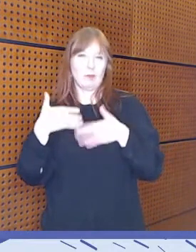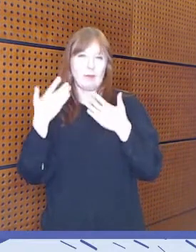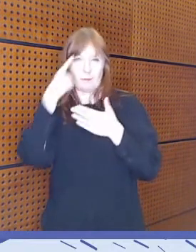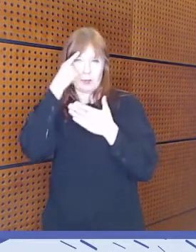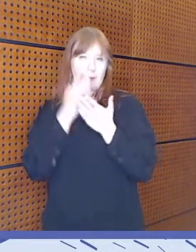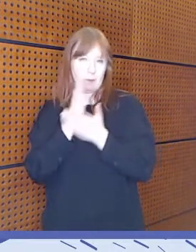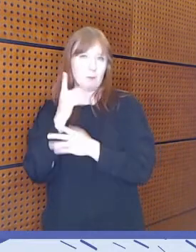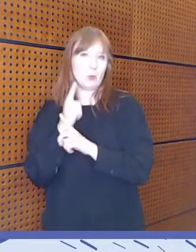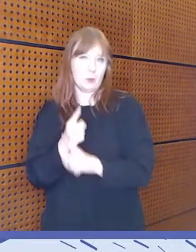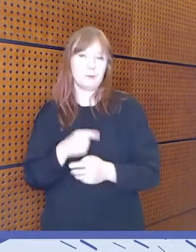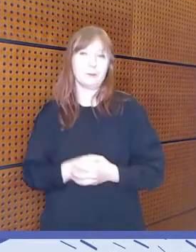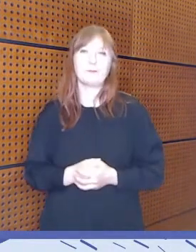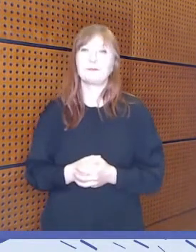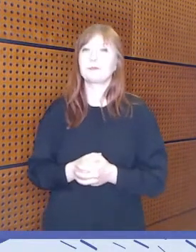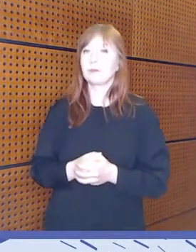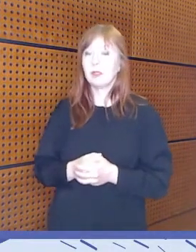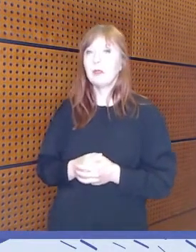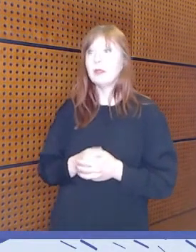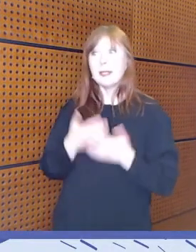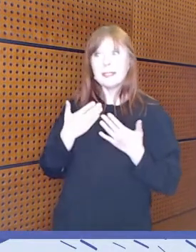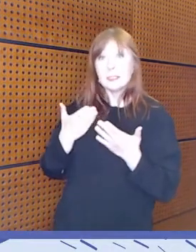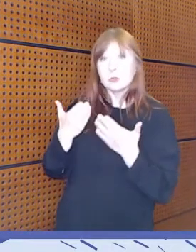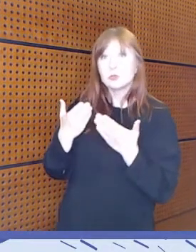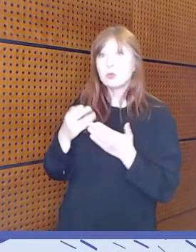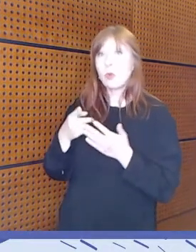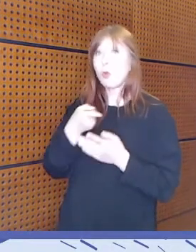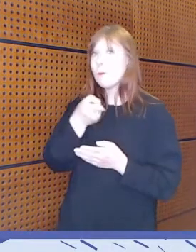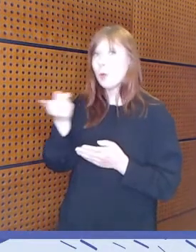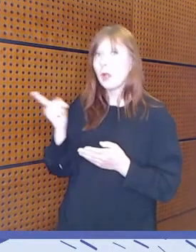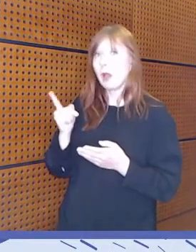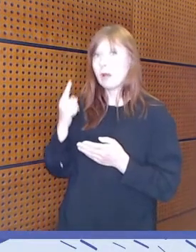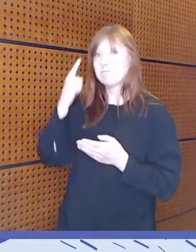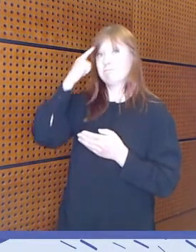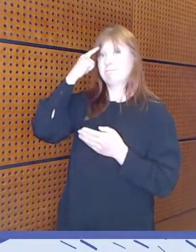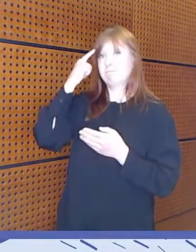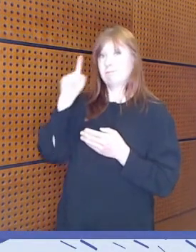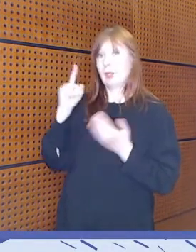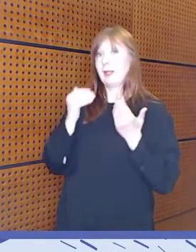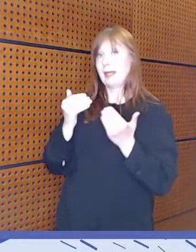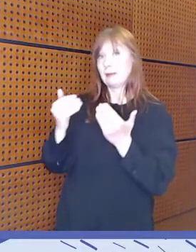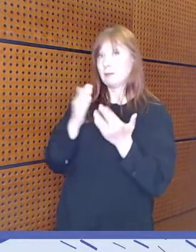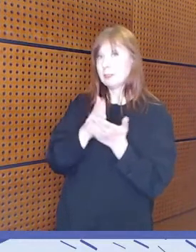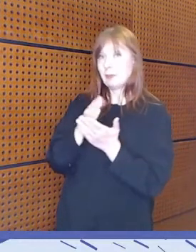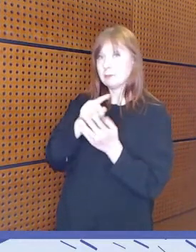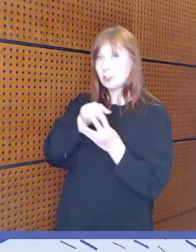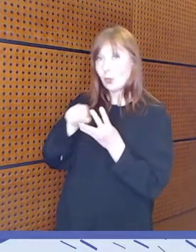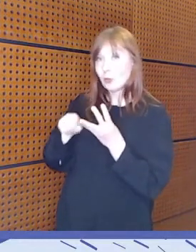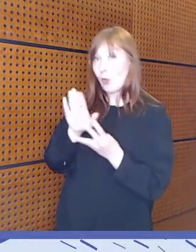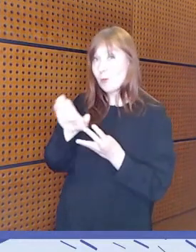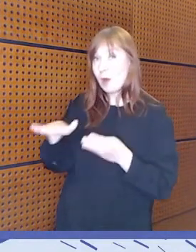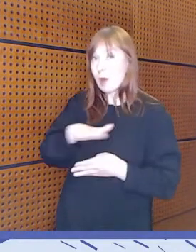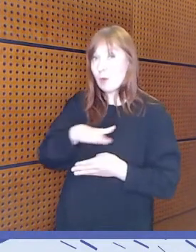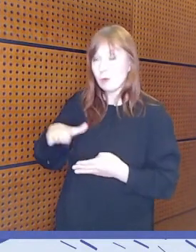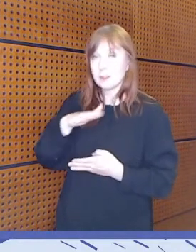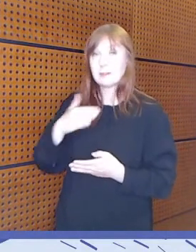Kiitos. Tuliko muille mitään kehittämiskohteita mieleen sieltä omalta? Susanna, ole hyvä.